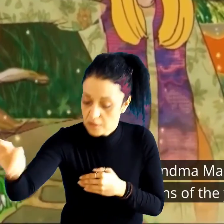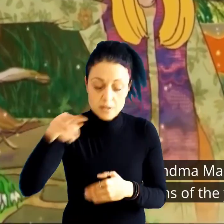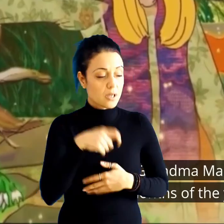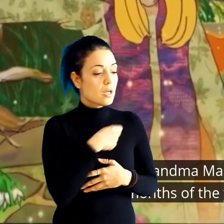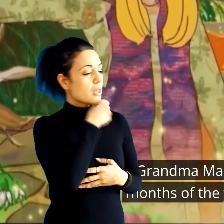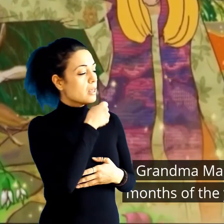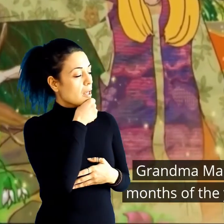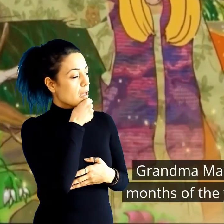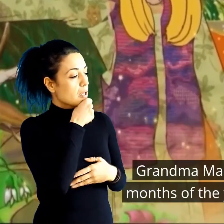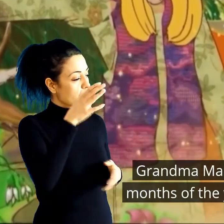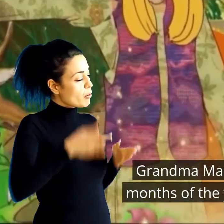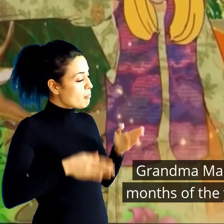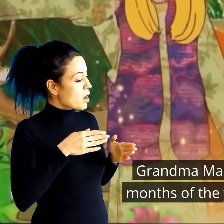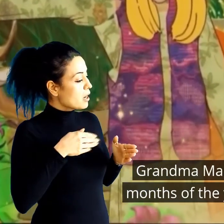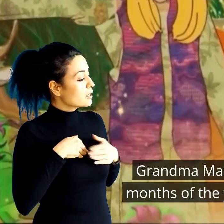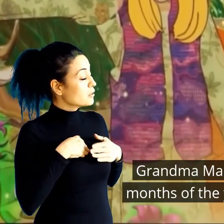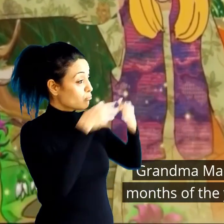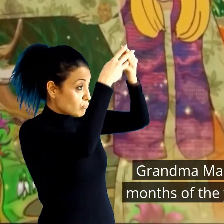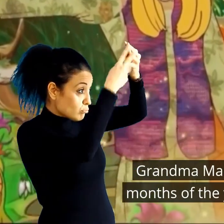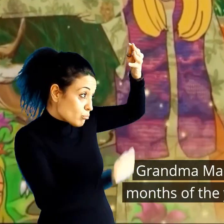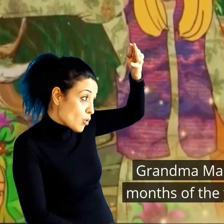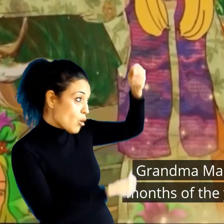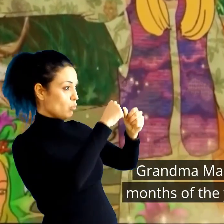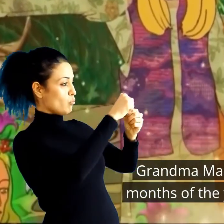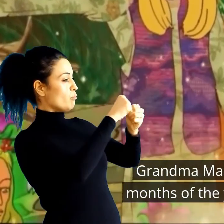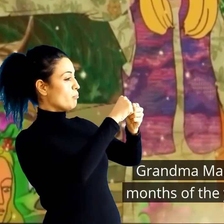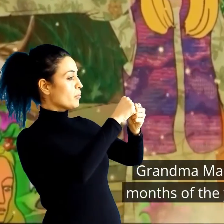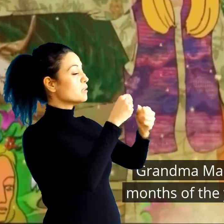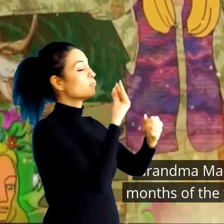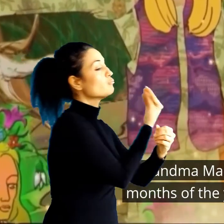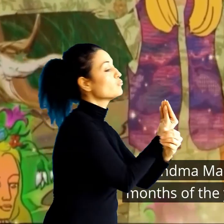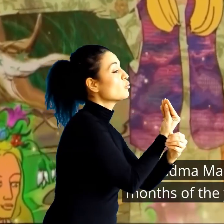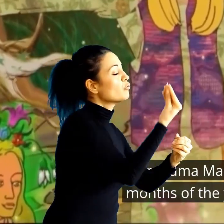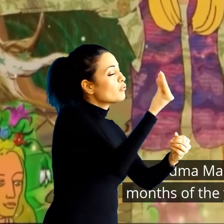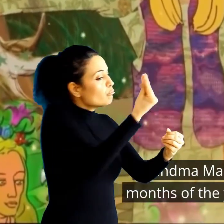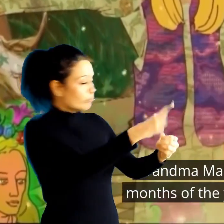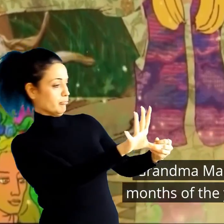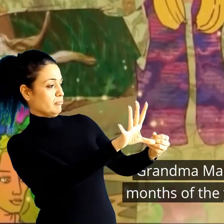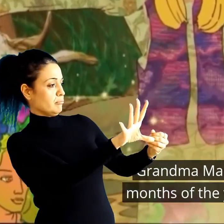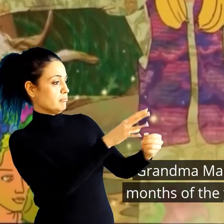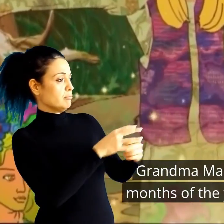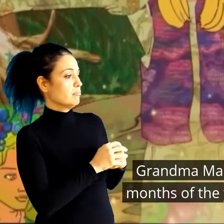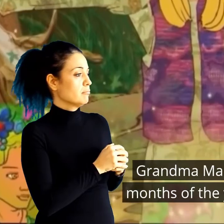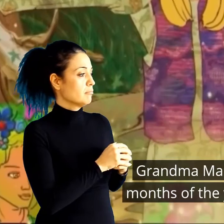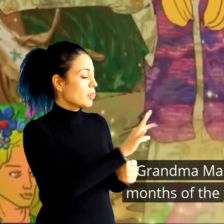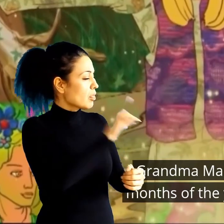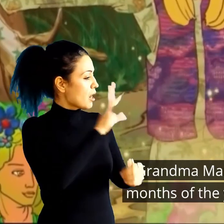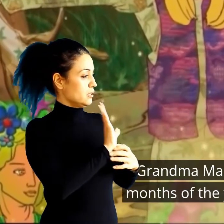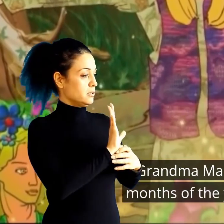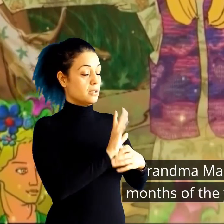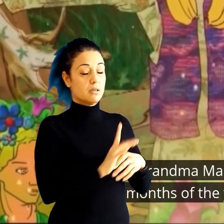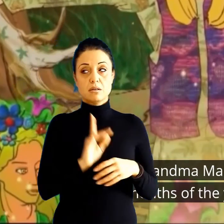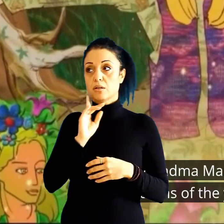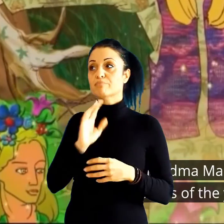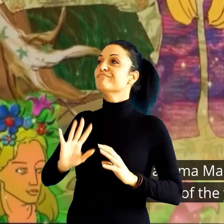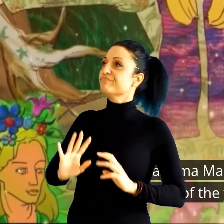Марта ја прашала «Моме, кој месеци во годината се поубави, а кој